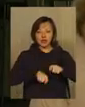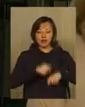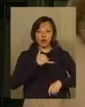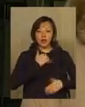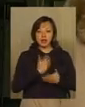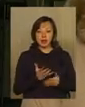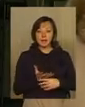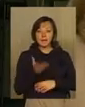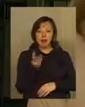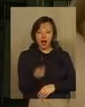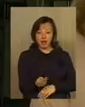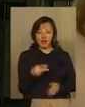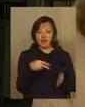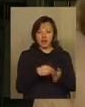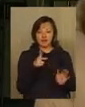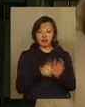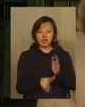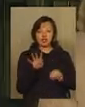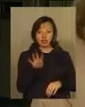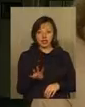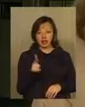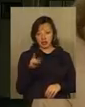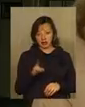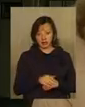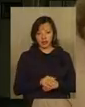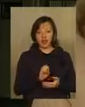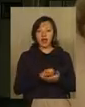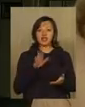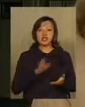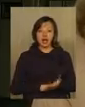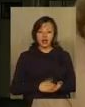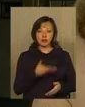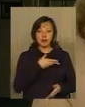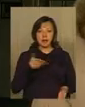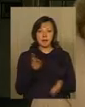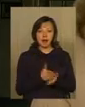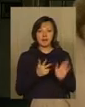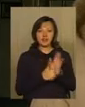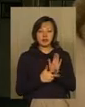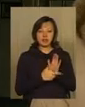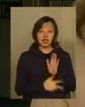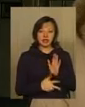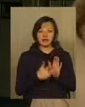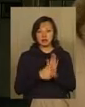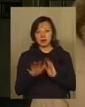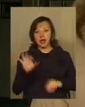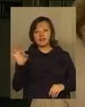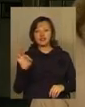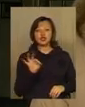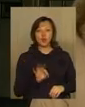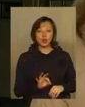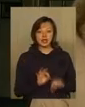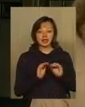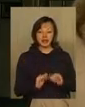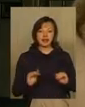платним, вартість його 84 гривни. На реєстрацію ми маємо 80-85%